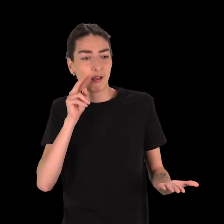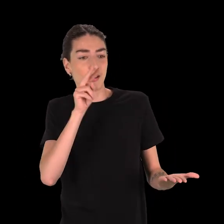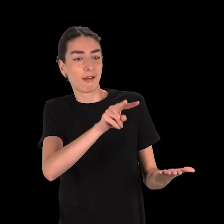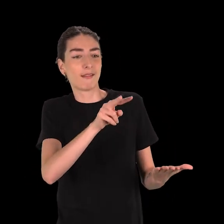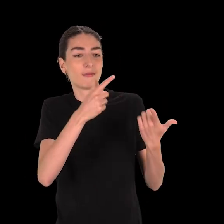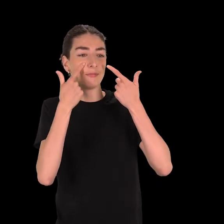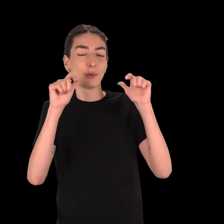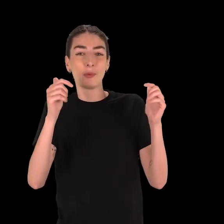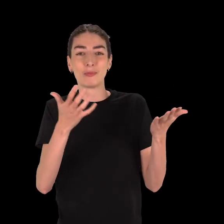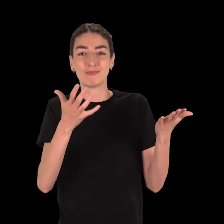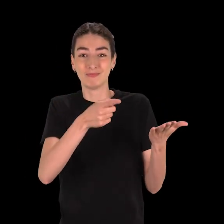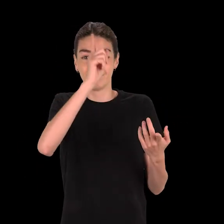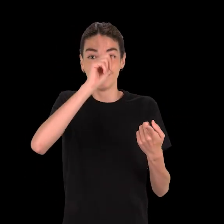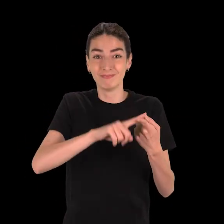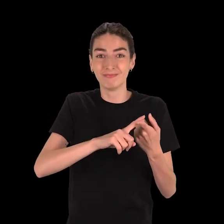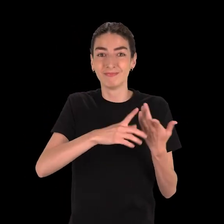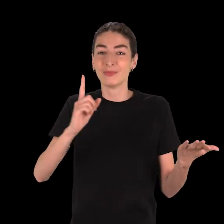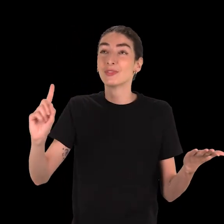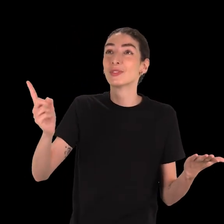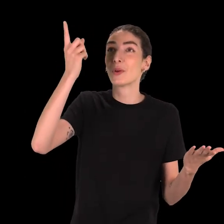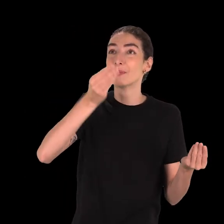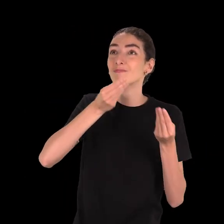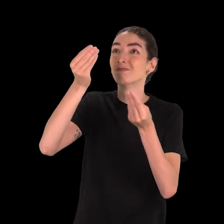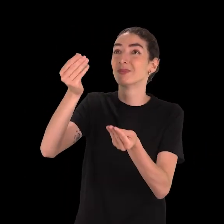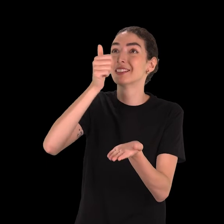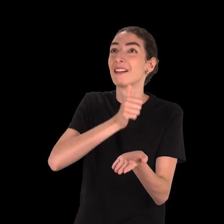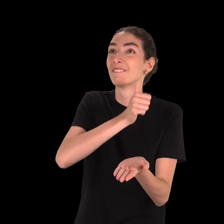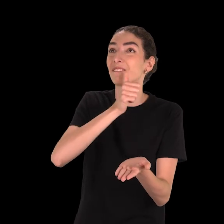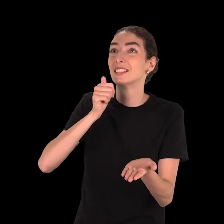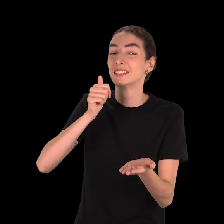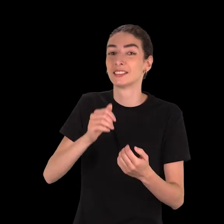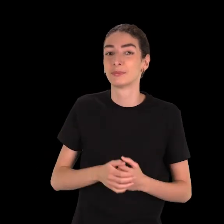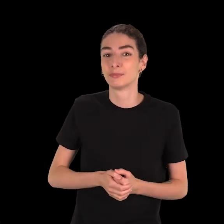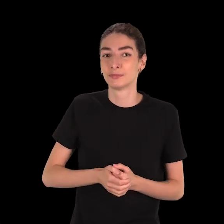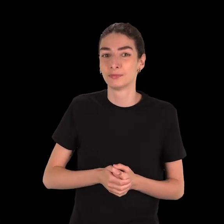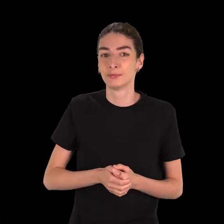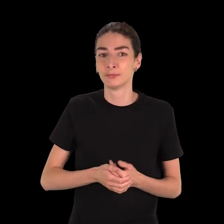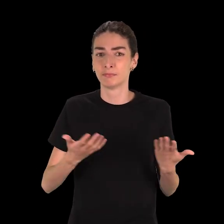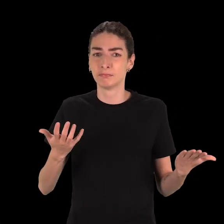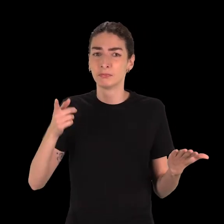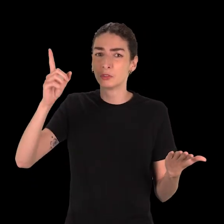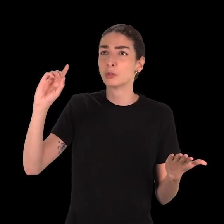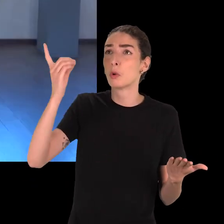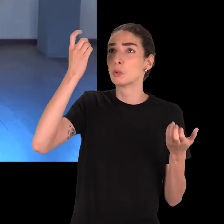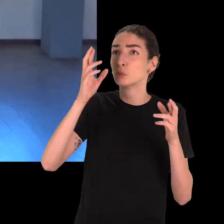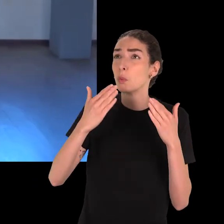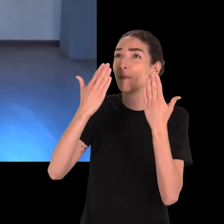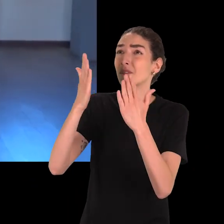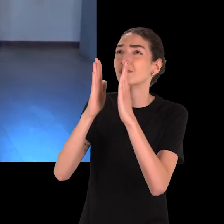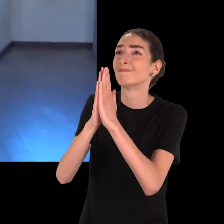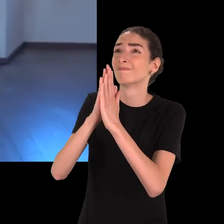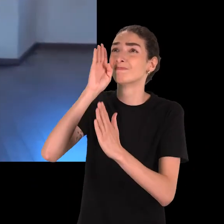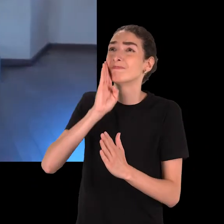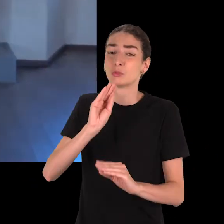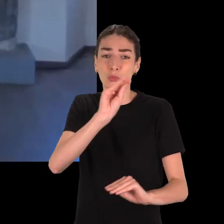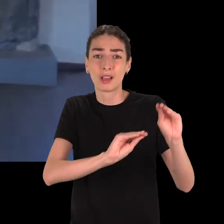lagène, qui est une sorte de bouteille, et un coq dans son autre main. L'objet et l'animal renvoient à l'idée du sacrifice fait à une divinité. Cette statue